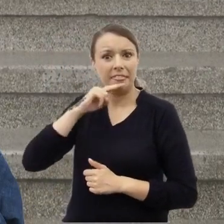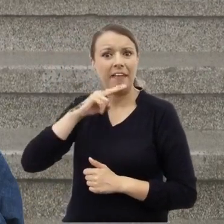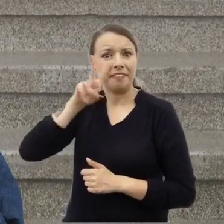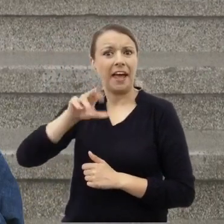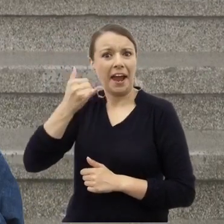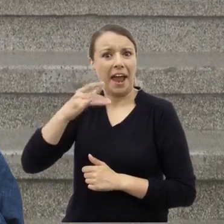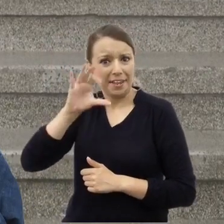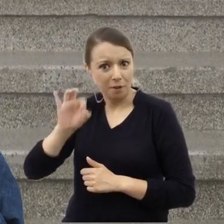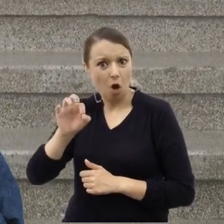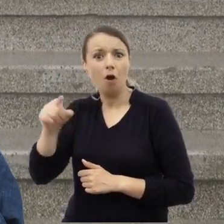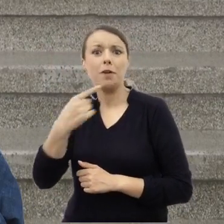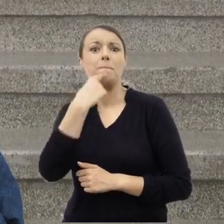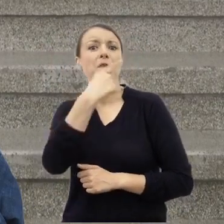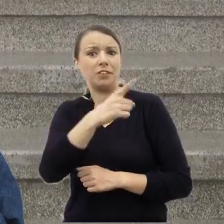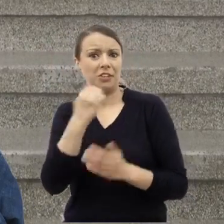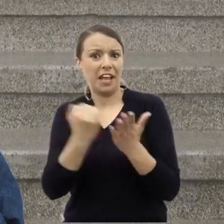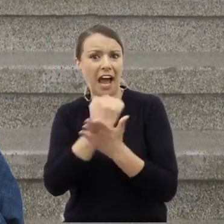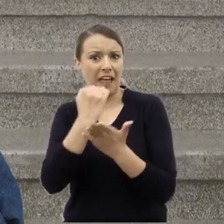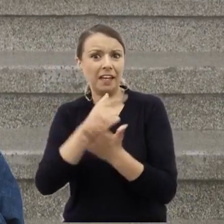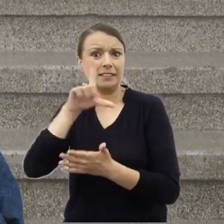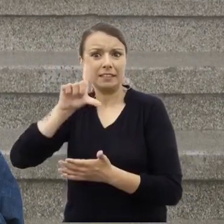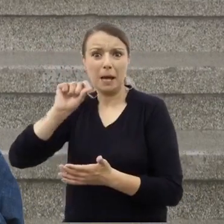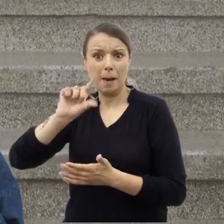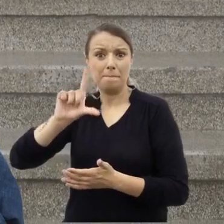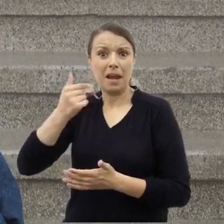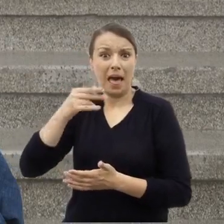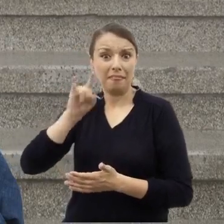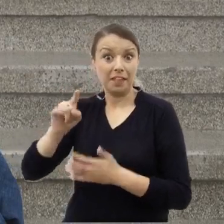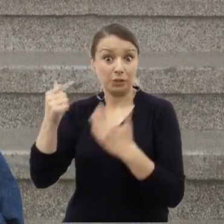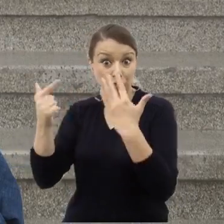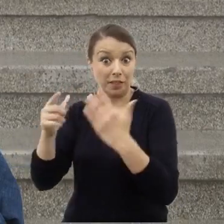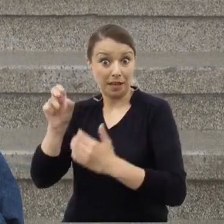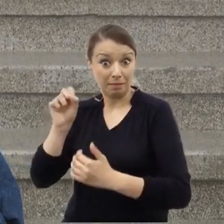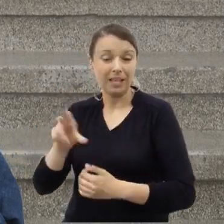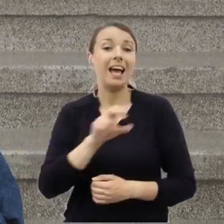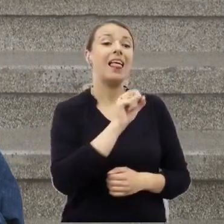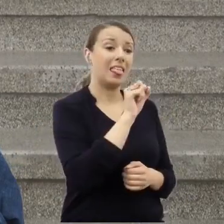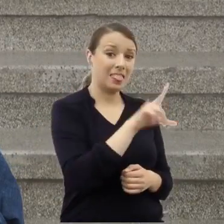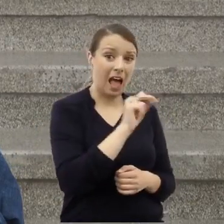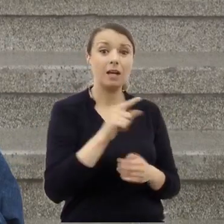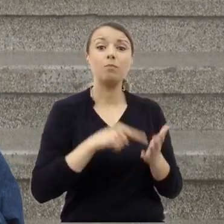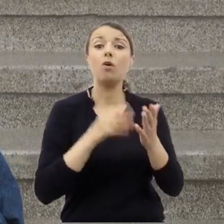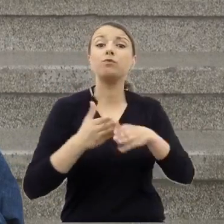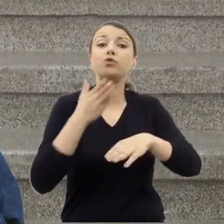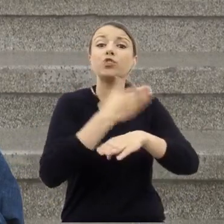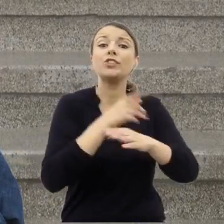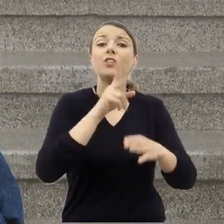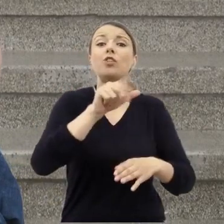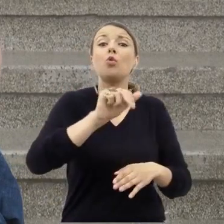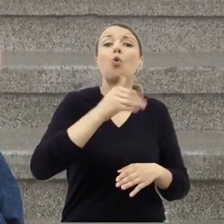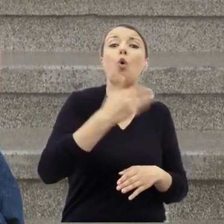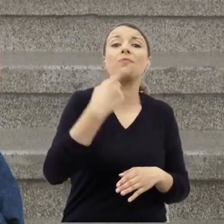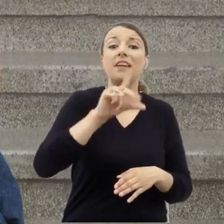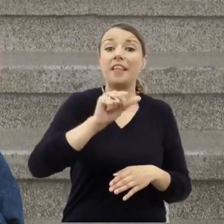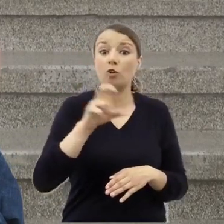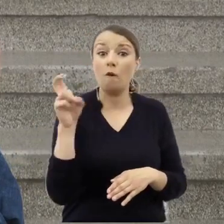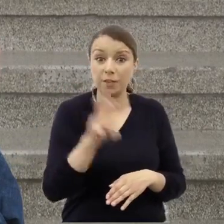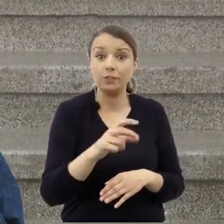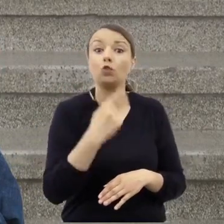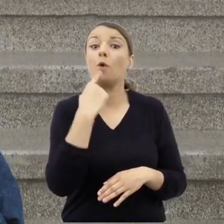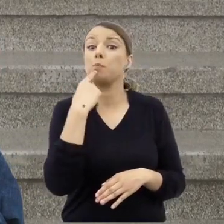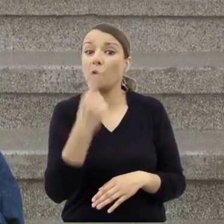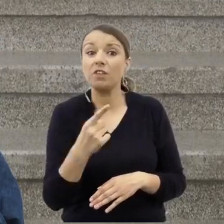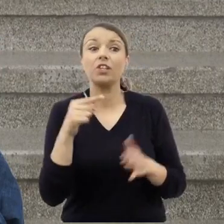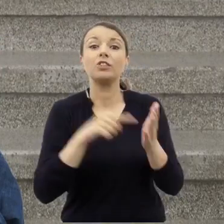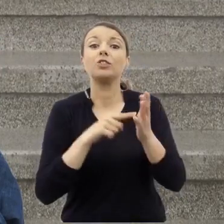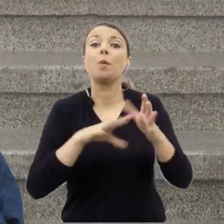wcześniej, jak wynika z zeznań tego kuma Dygnarowicza, przeszli na posterunek mijając